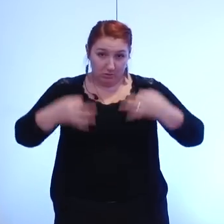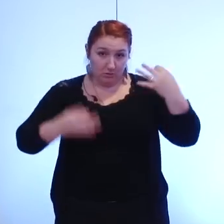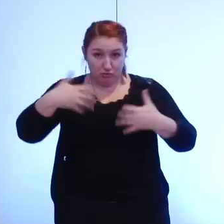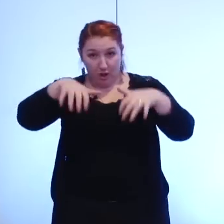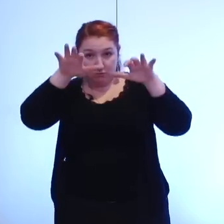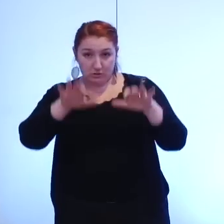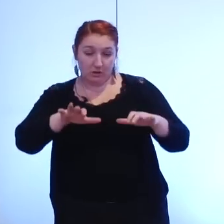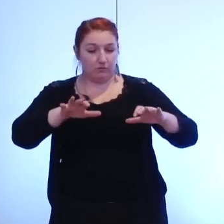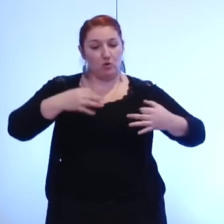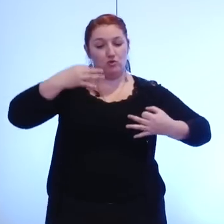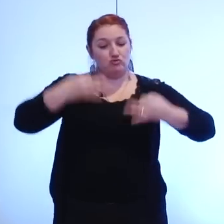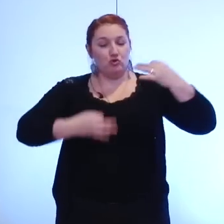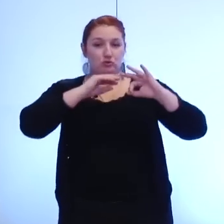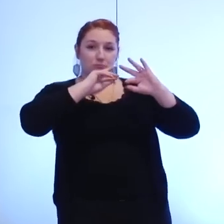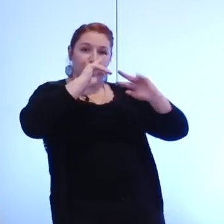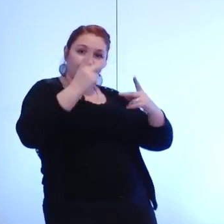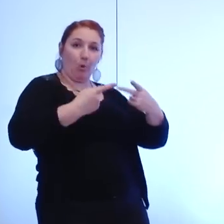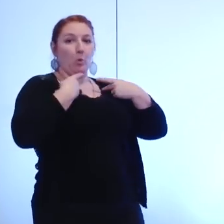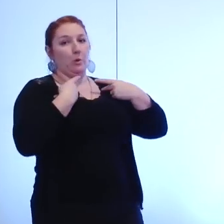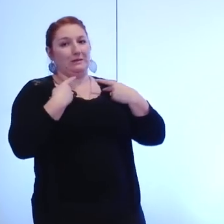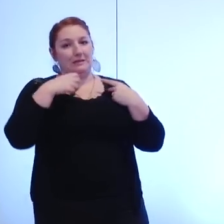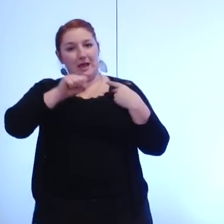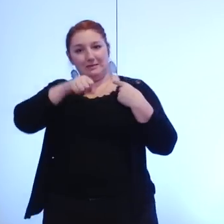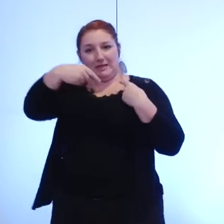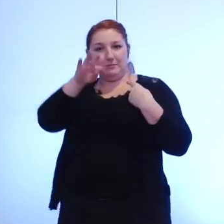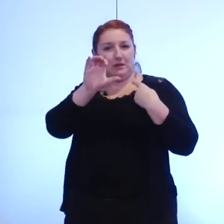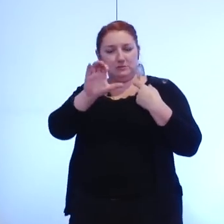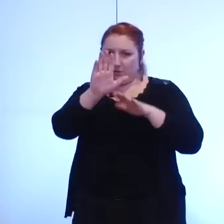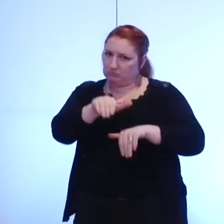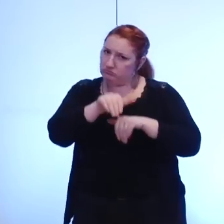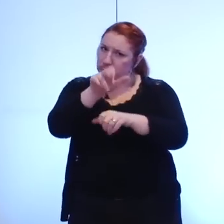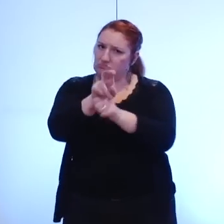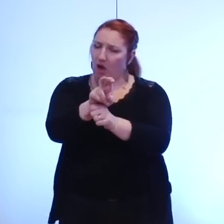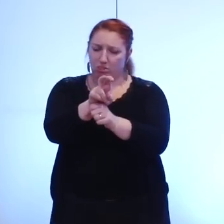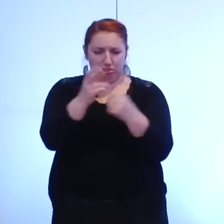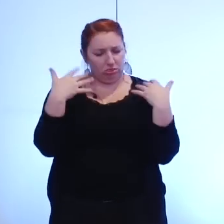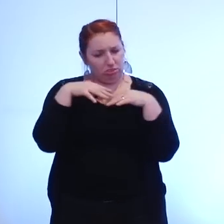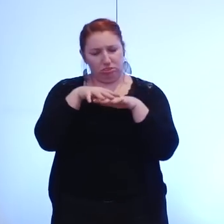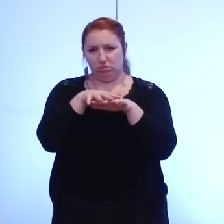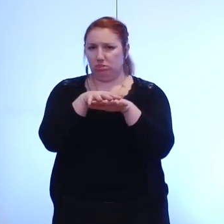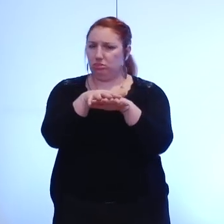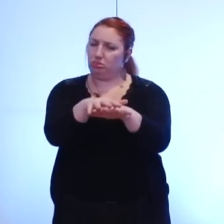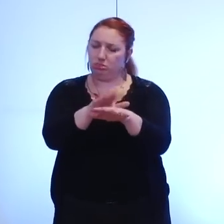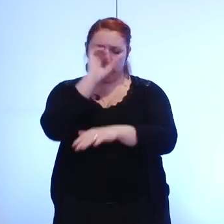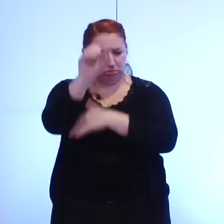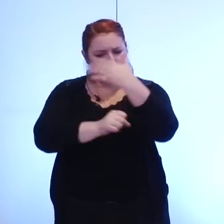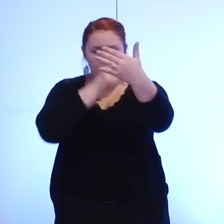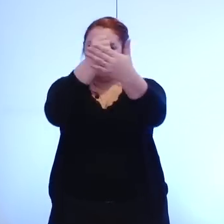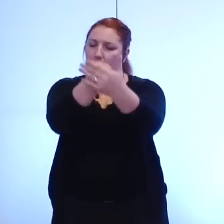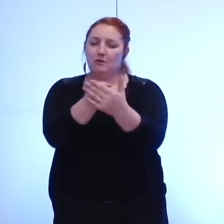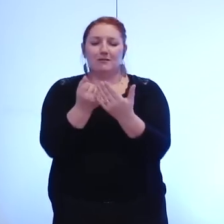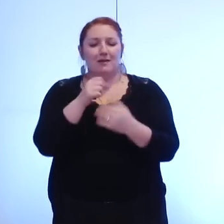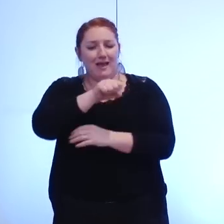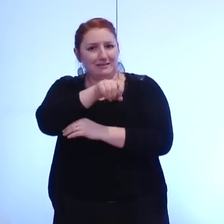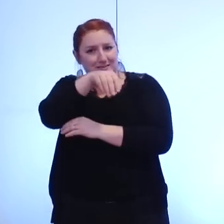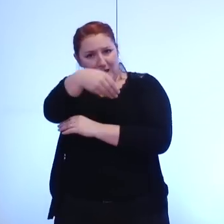considéré que nous pouvions maintenir le syndicat mixte des transports en commun ce syndicat mixte des transports